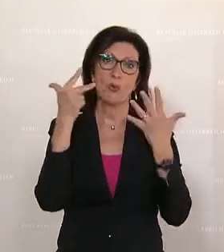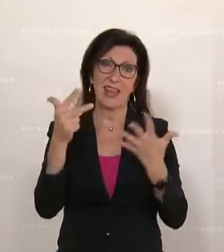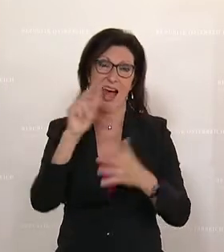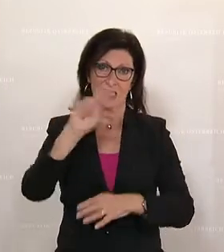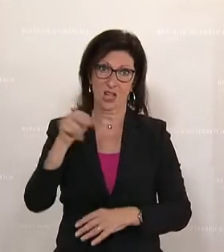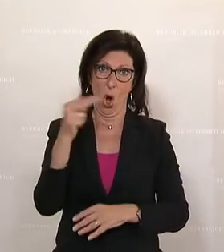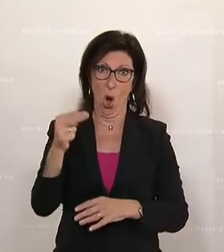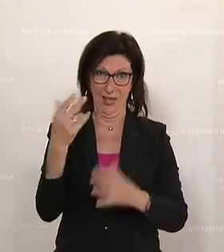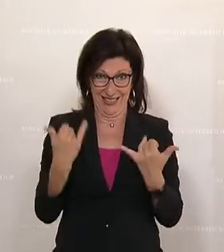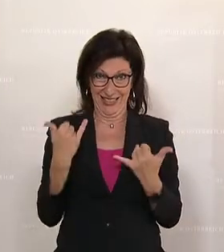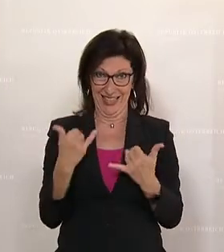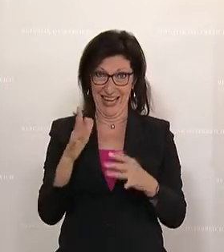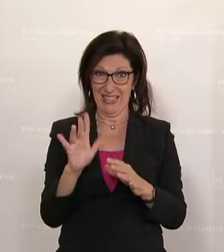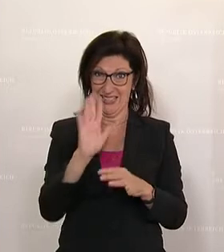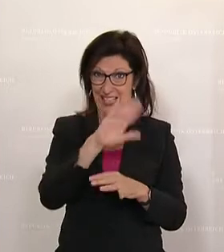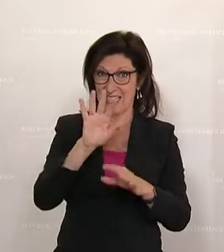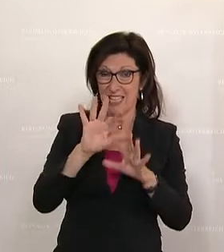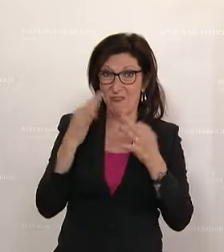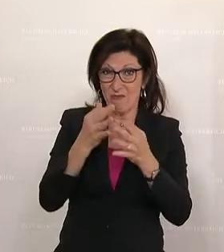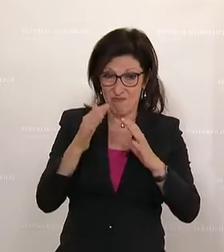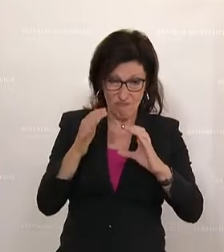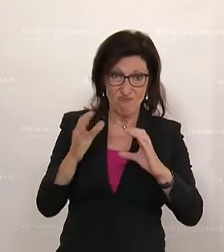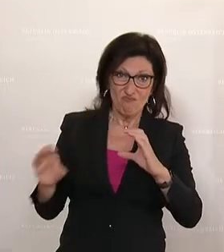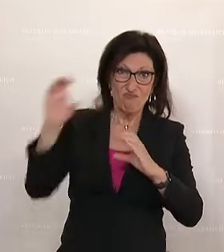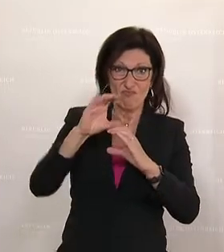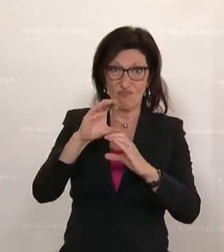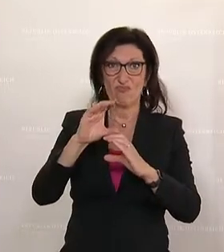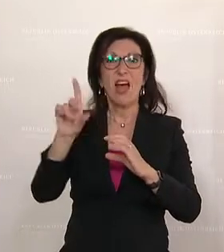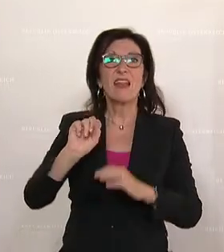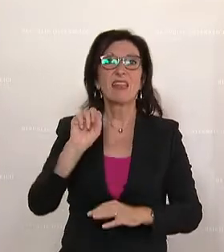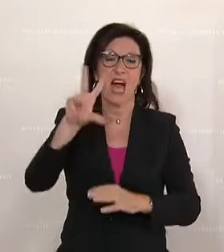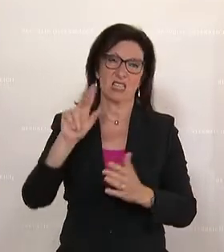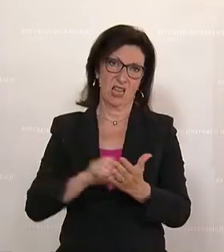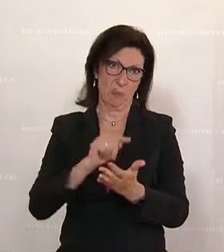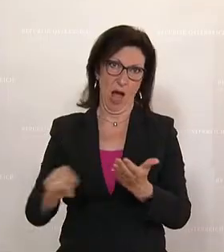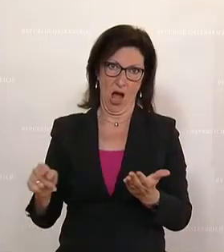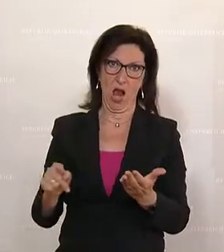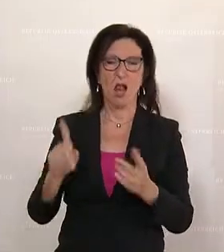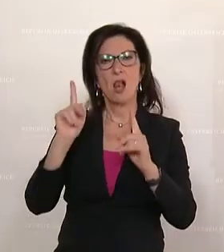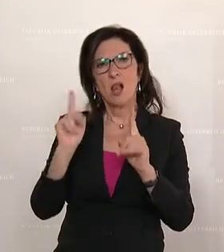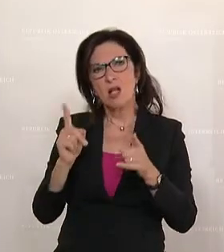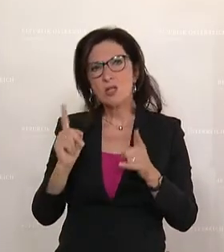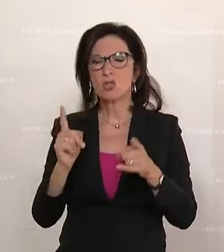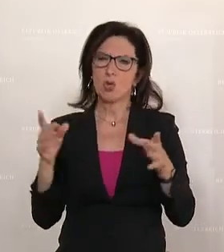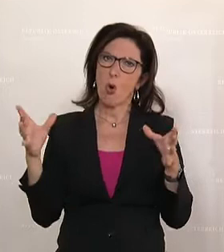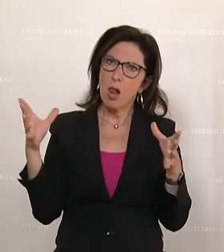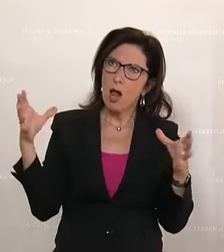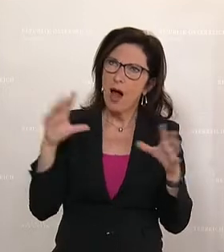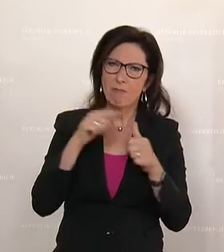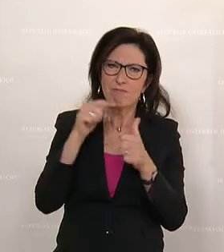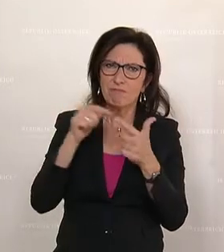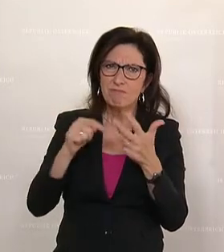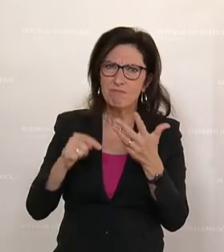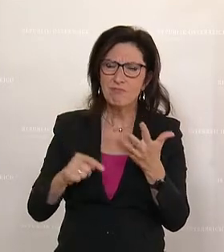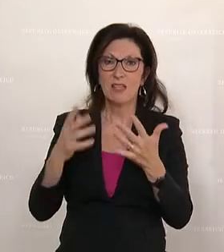zu bestehenden dazu. Es ist eine 13. Familienbeihilfe, die erhöht ausgezahlt wird. Und das Zusammenwirken soll erreichen, dass gerade der schwierige